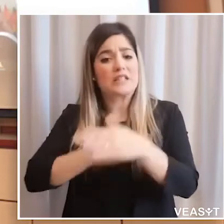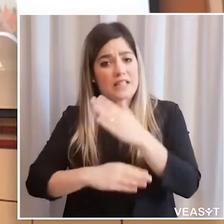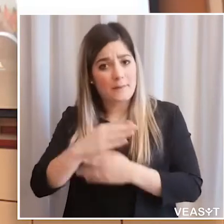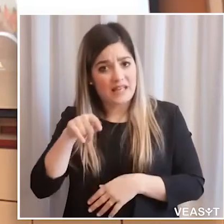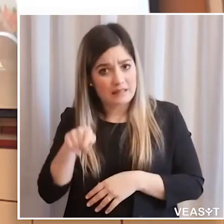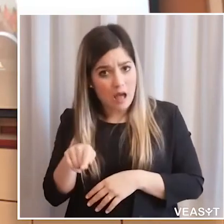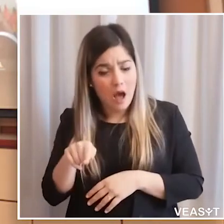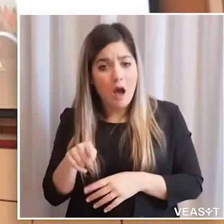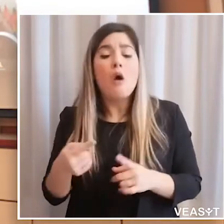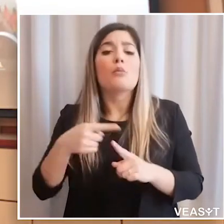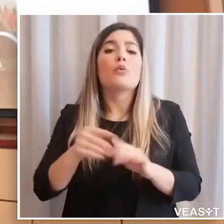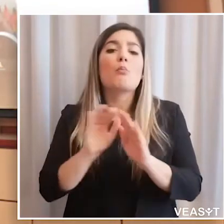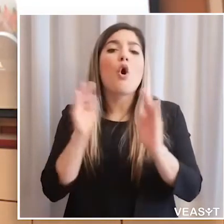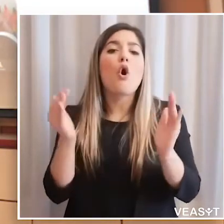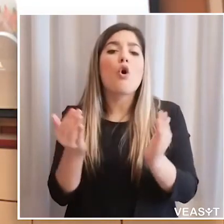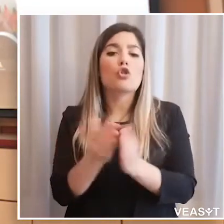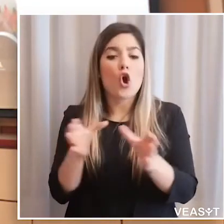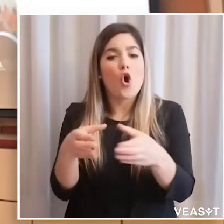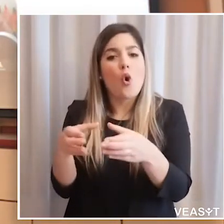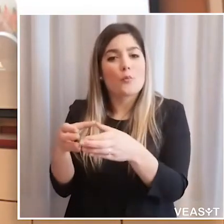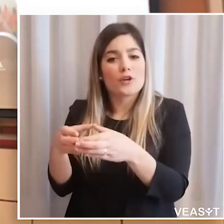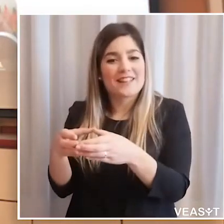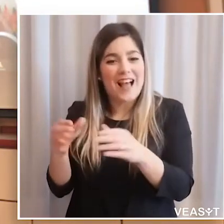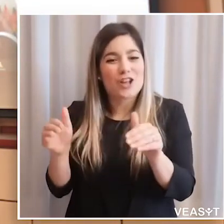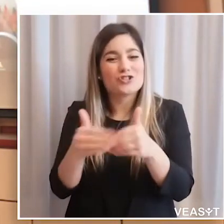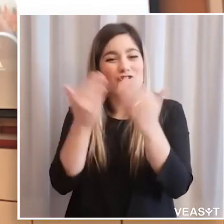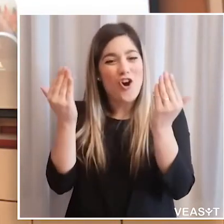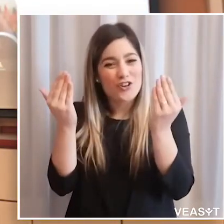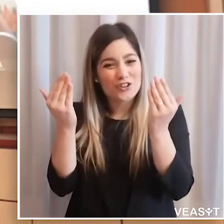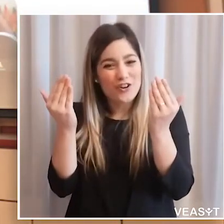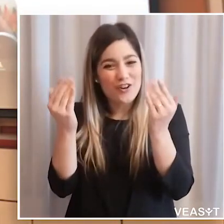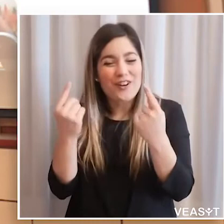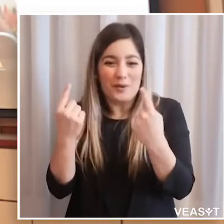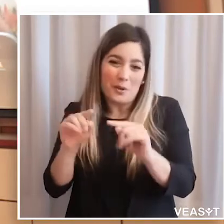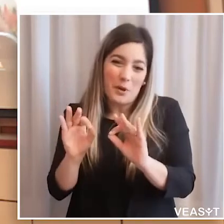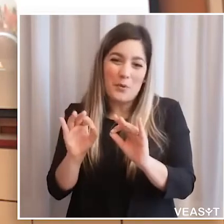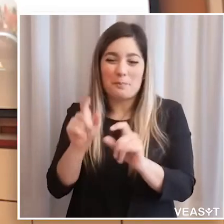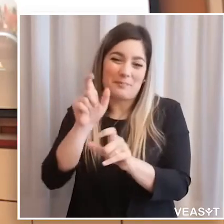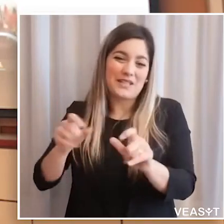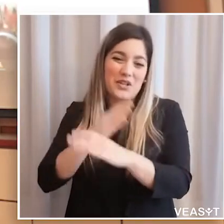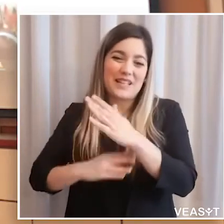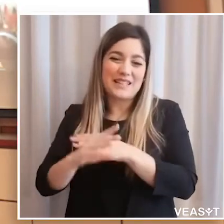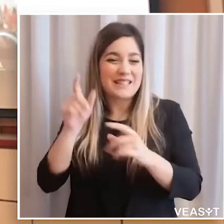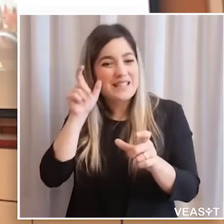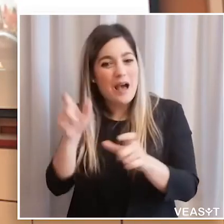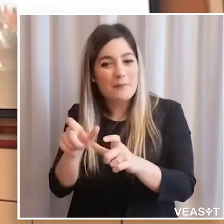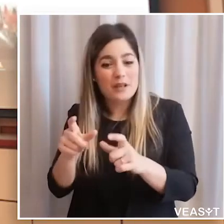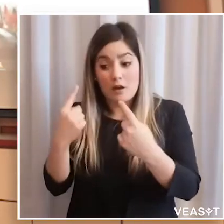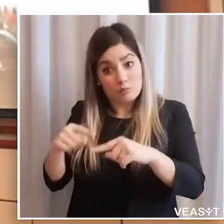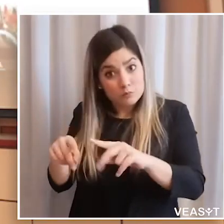penso a tutto il mondo della psichiatria piuttosto che della disabilità, e anche a tutto il mondo delle comunità